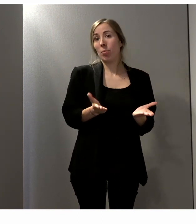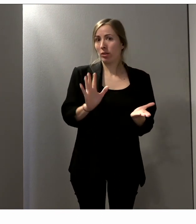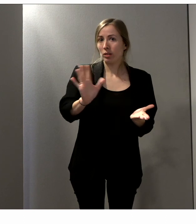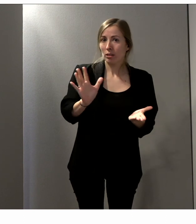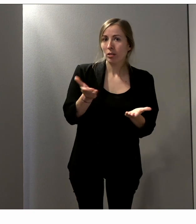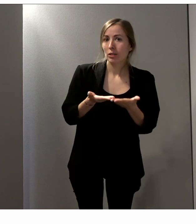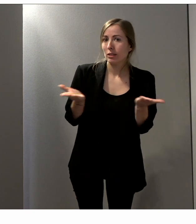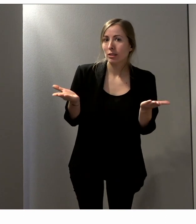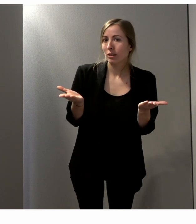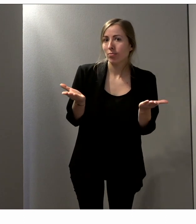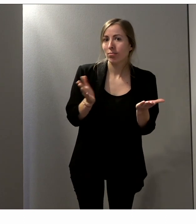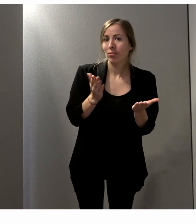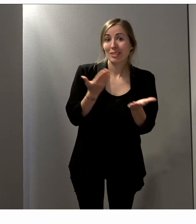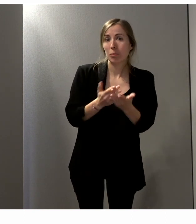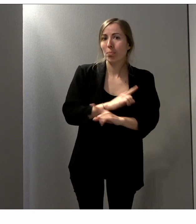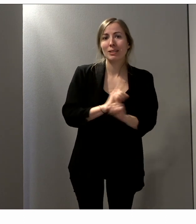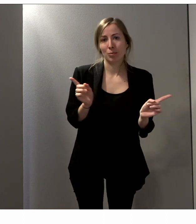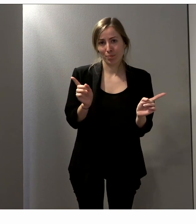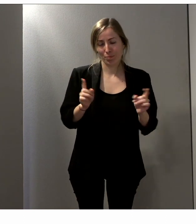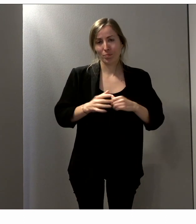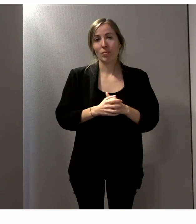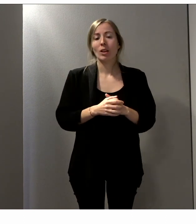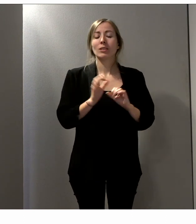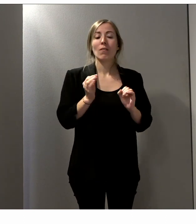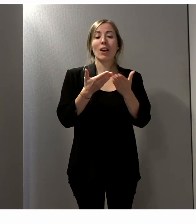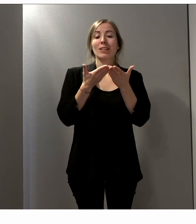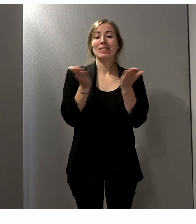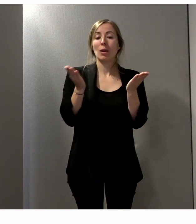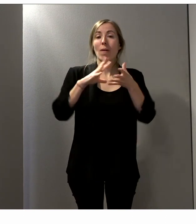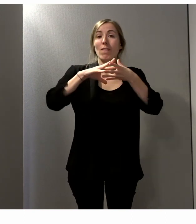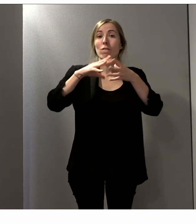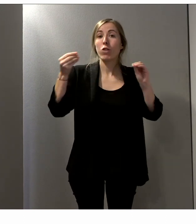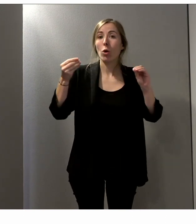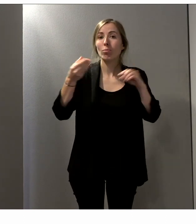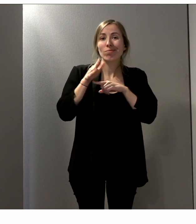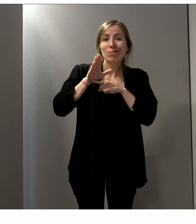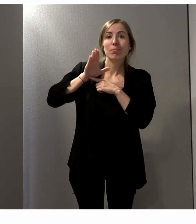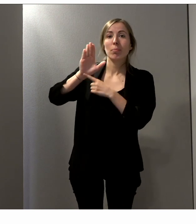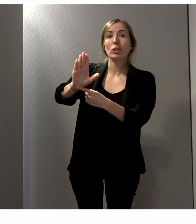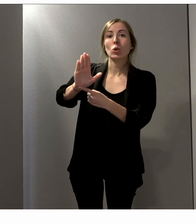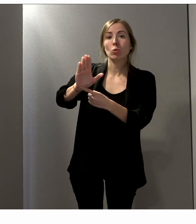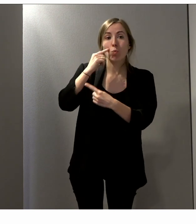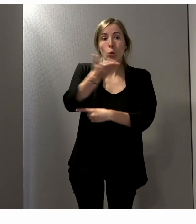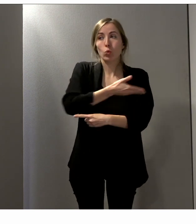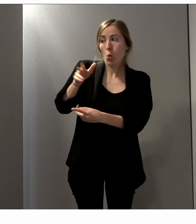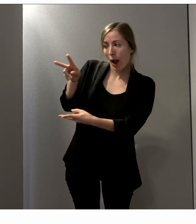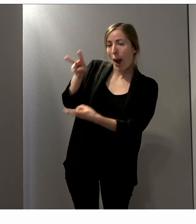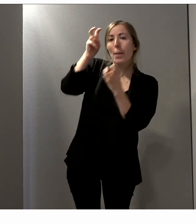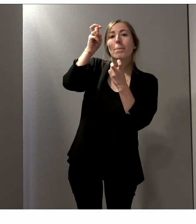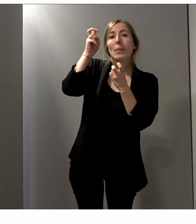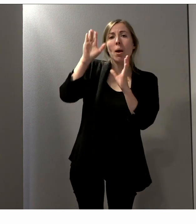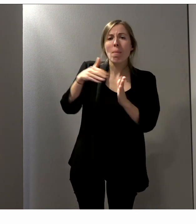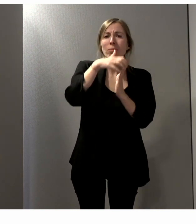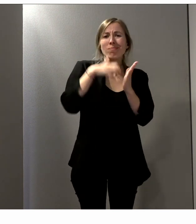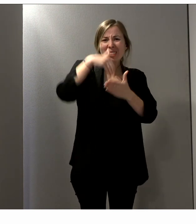mais une simplification dans la façon de le présenter pour que toute personne puisse avoir accès à l'information, quand bien même l